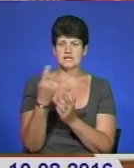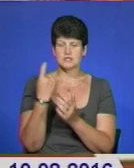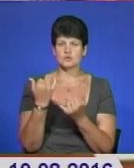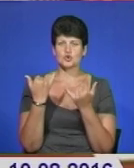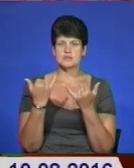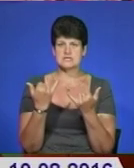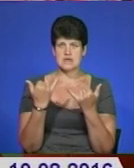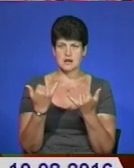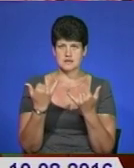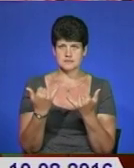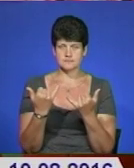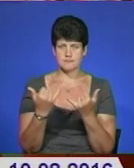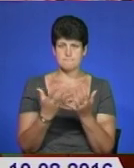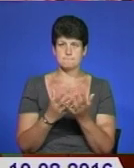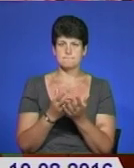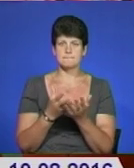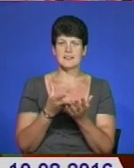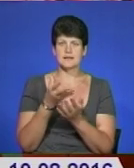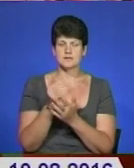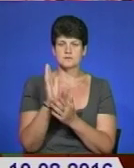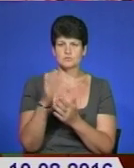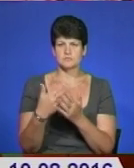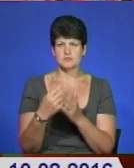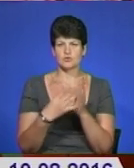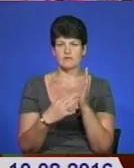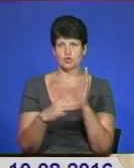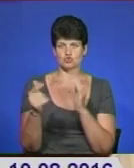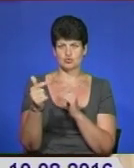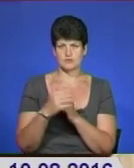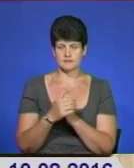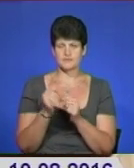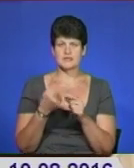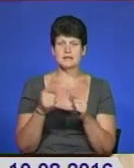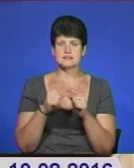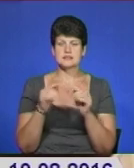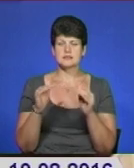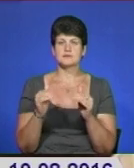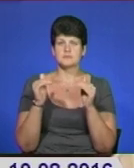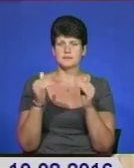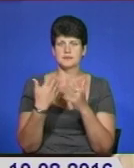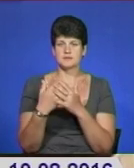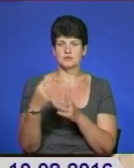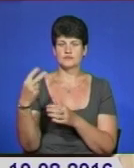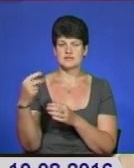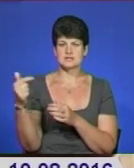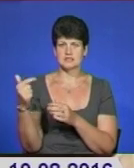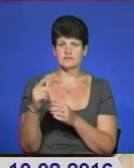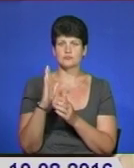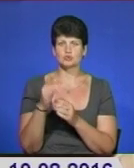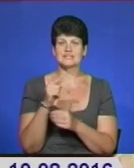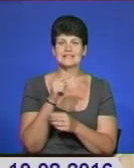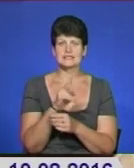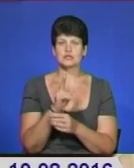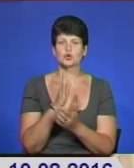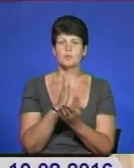платіж становитиме порядка 90 гривень. Таке зростання на рівні 20 гривень буде для тих, хто